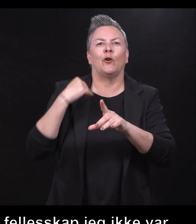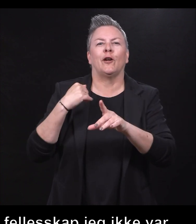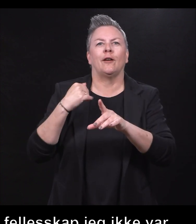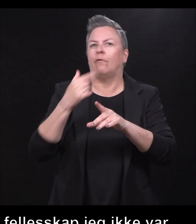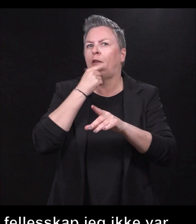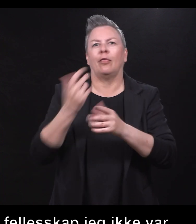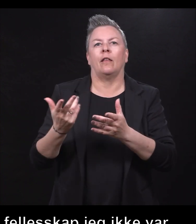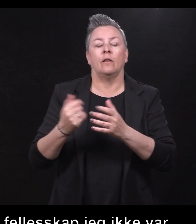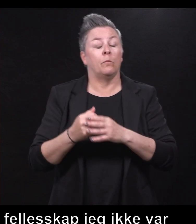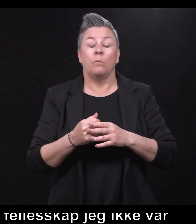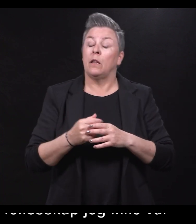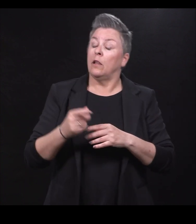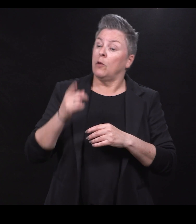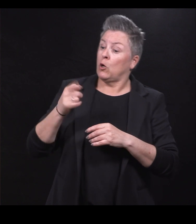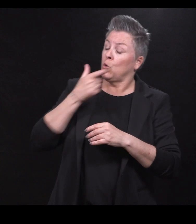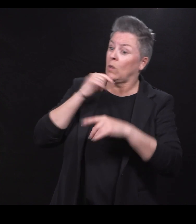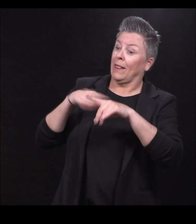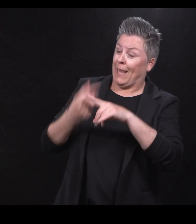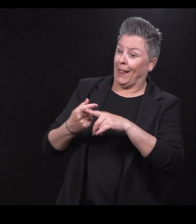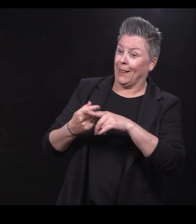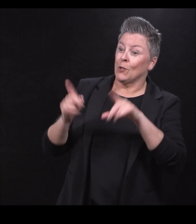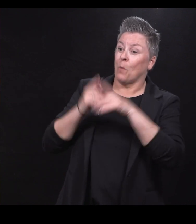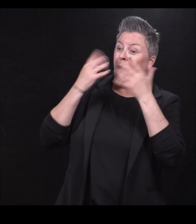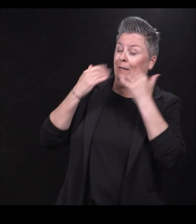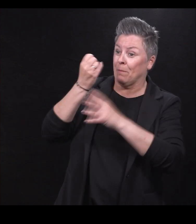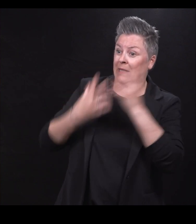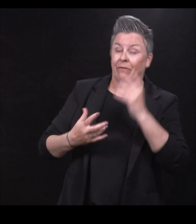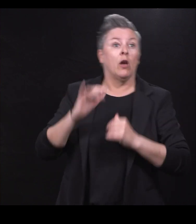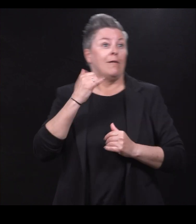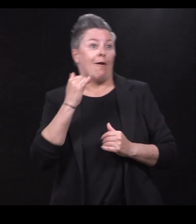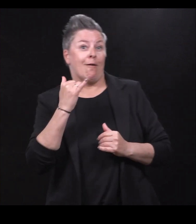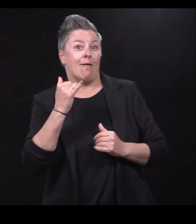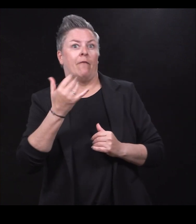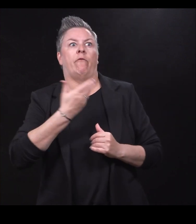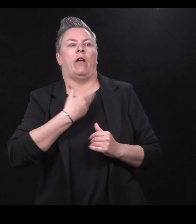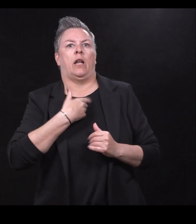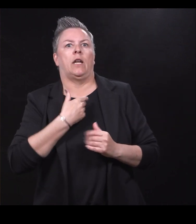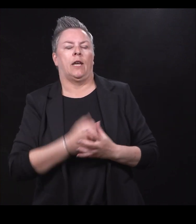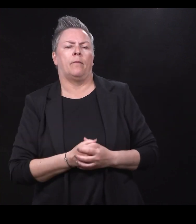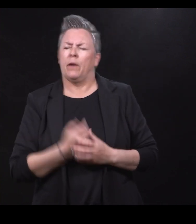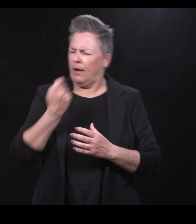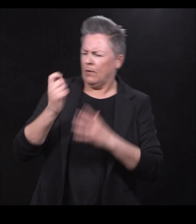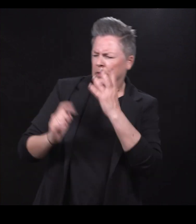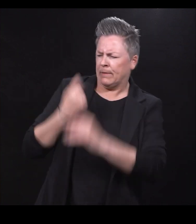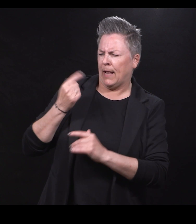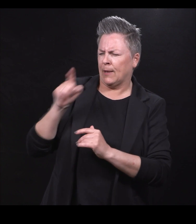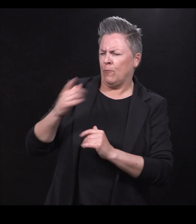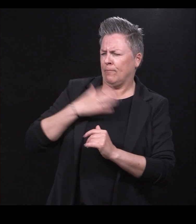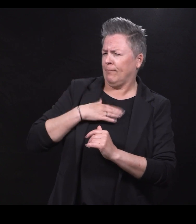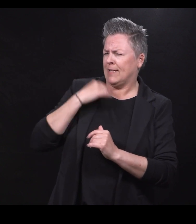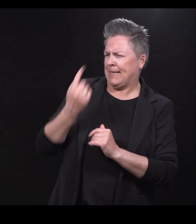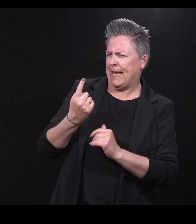Du kjente deg igjen i det som hun Katharina beskrev i sin tur. Veldig. Er det noe spesielt du har lyst til å trekke frem?